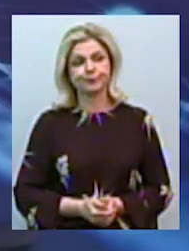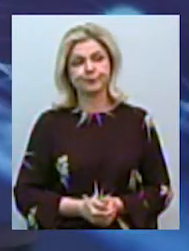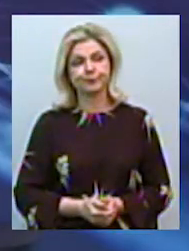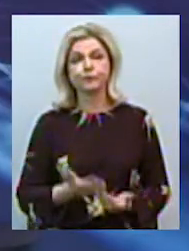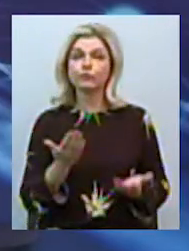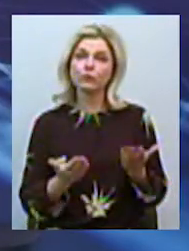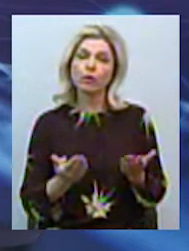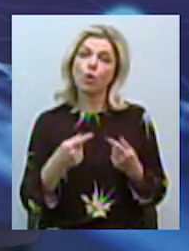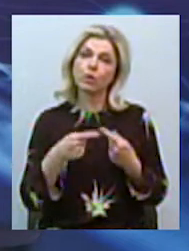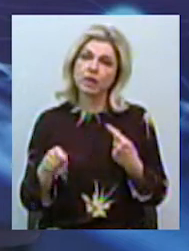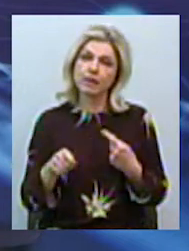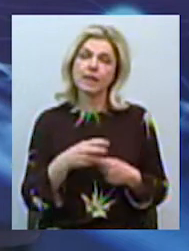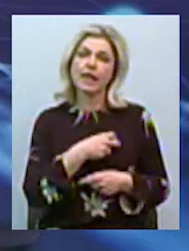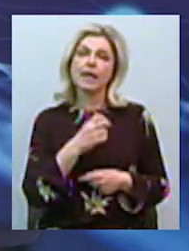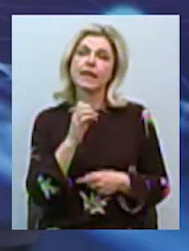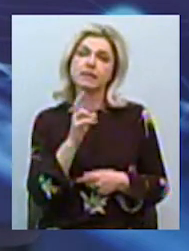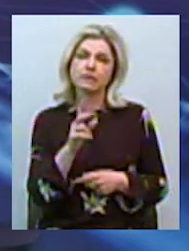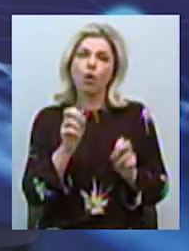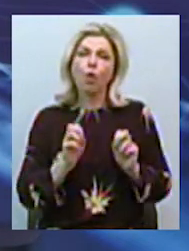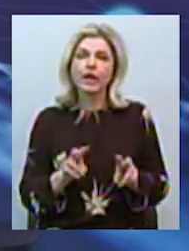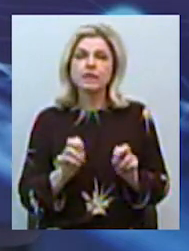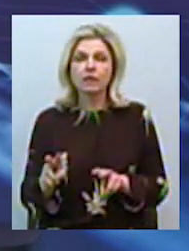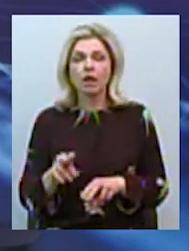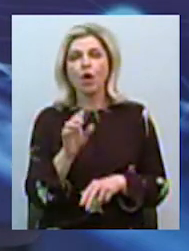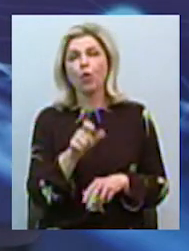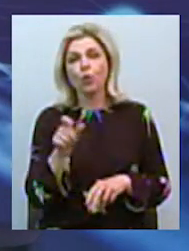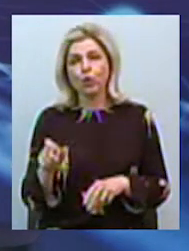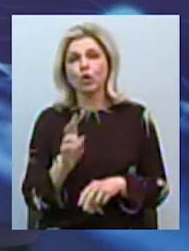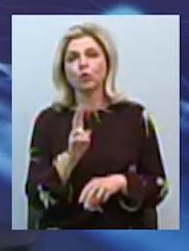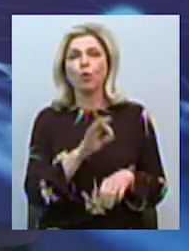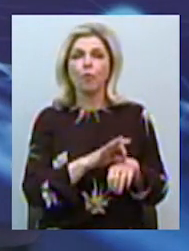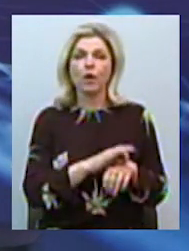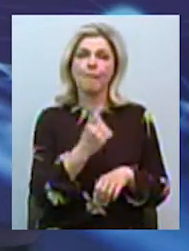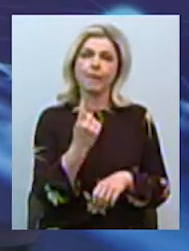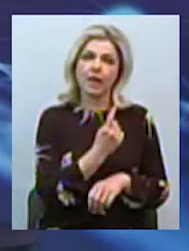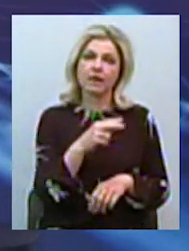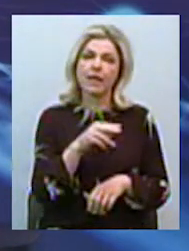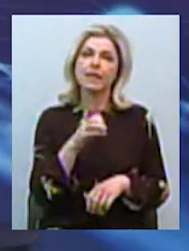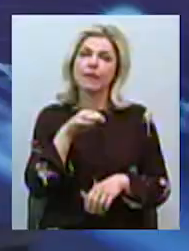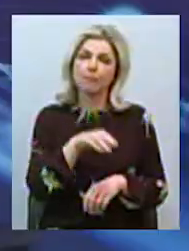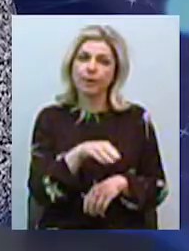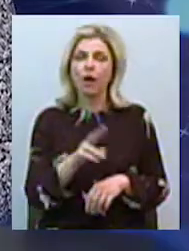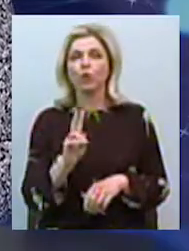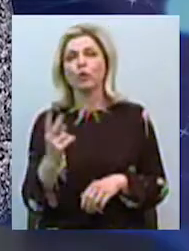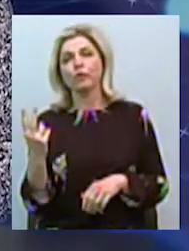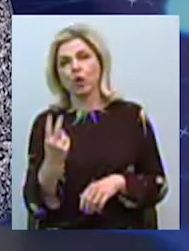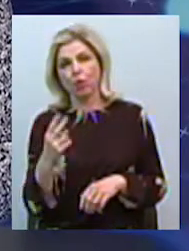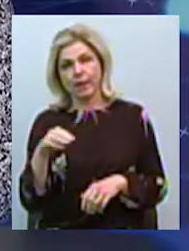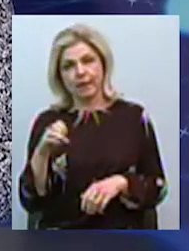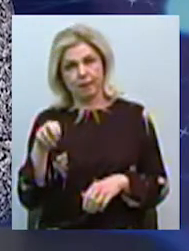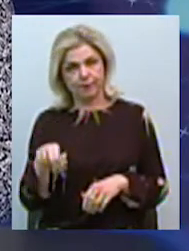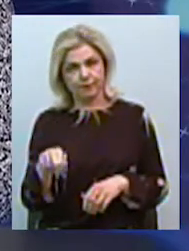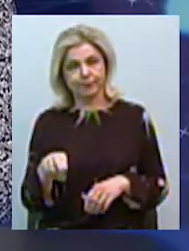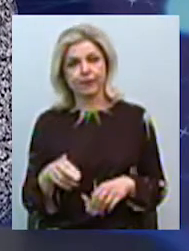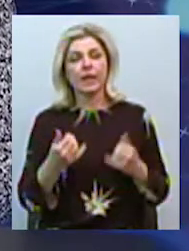відрізняються ризики для людей, які хворі на діабет першого типу і другого типу? На сьогоднішній день